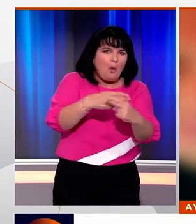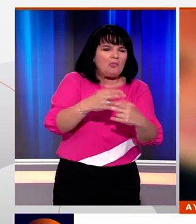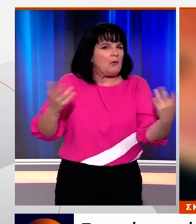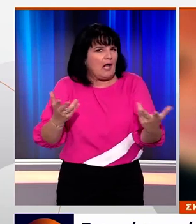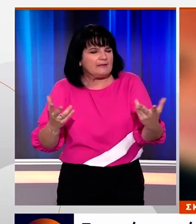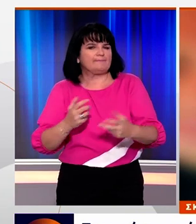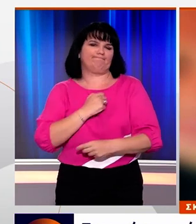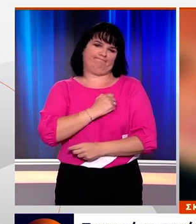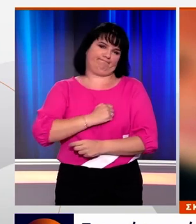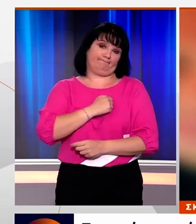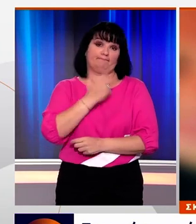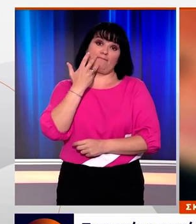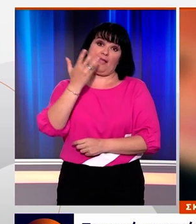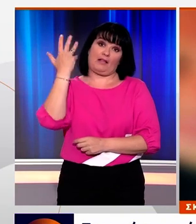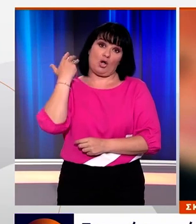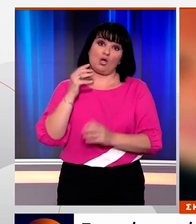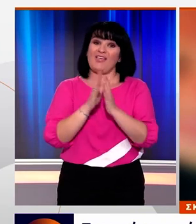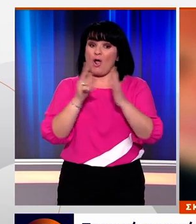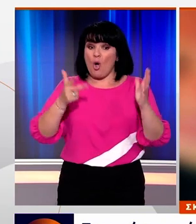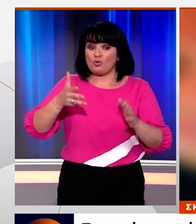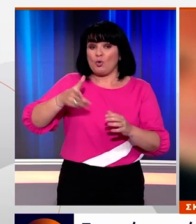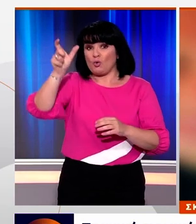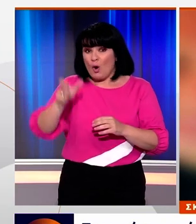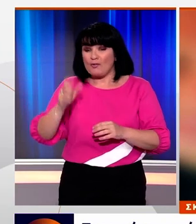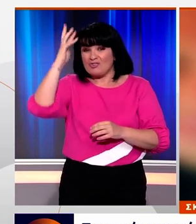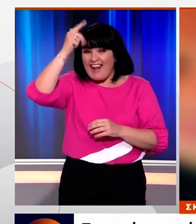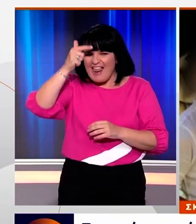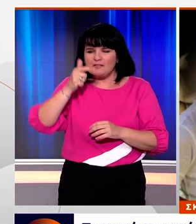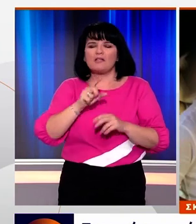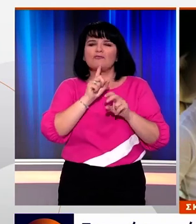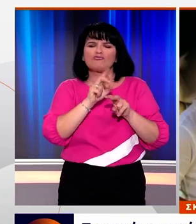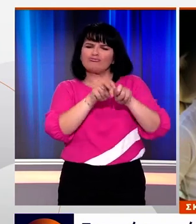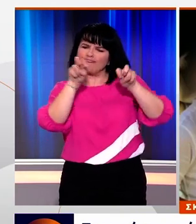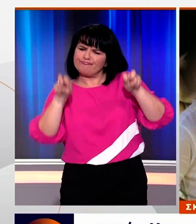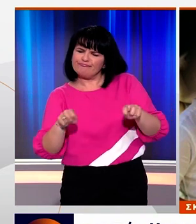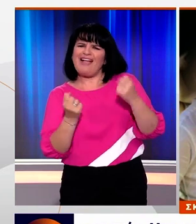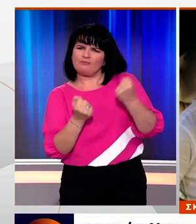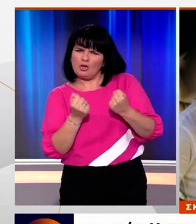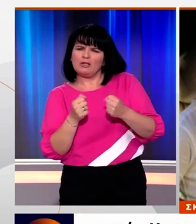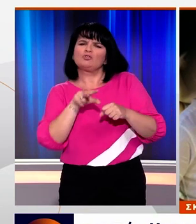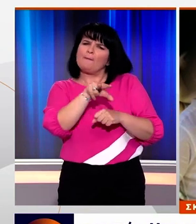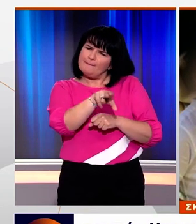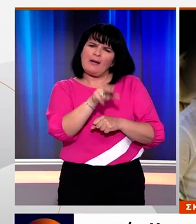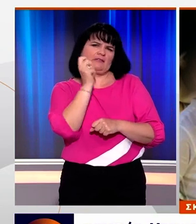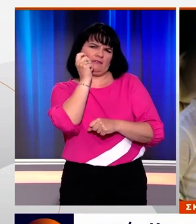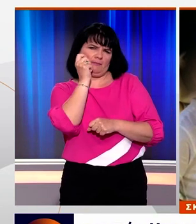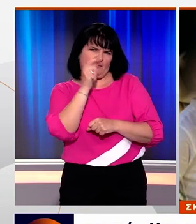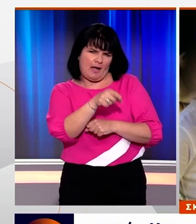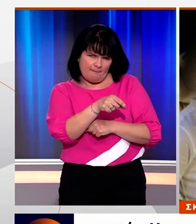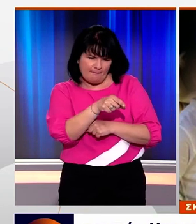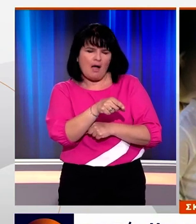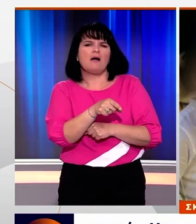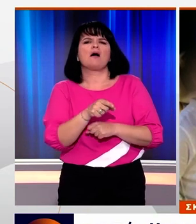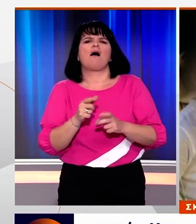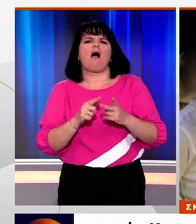Τραγική ηρωνία είναι ότι πριν από 5 χρόνια ο 18χρονος τότε Αλέξανδρος είχε βιώσει μια εφιαλτική εμπειρία. Ήταν συνεπιβάτης στο αυτοκίνητο που